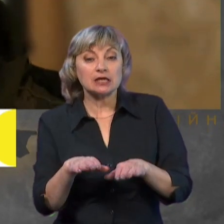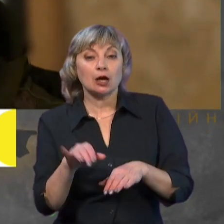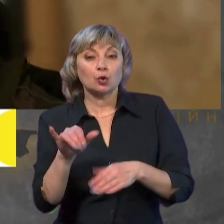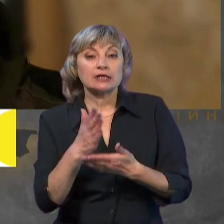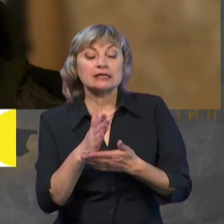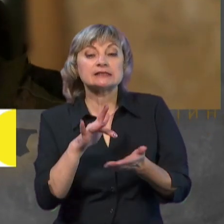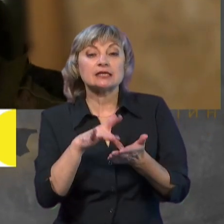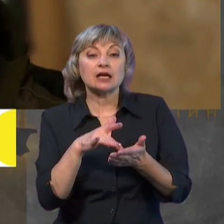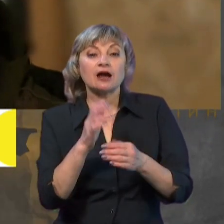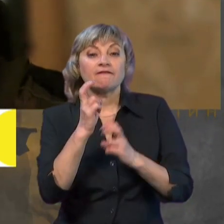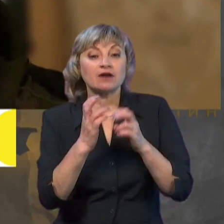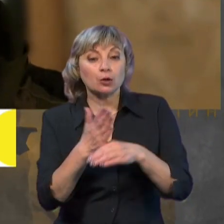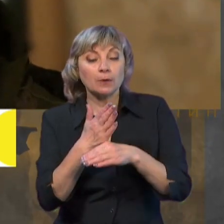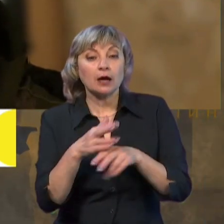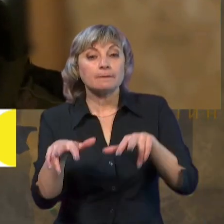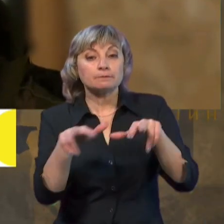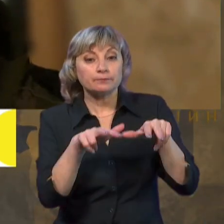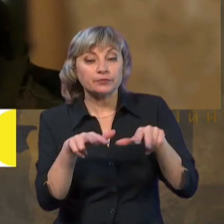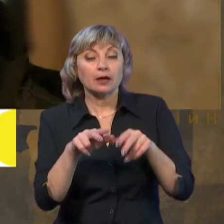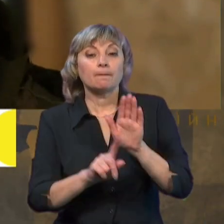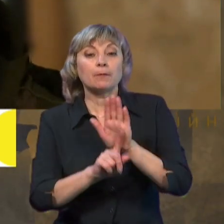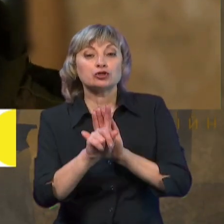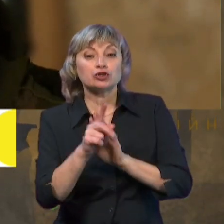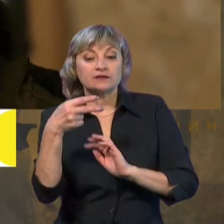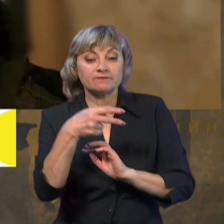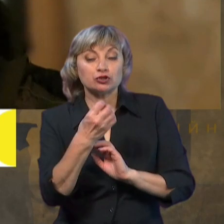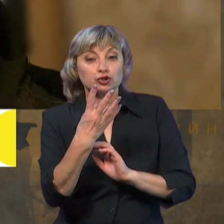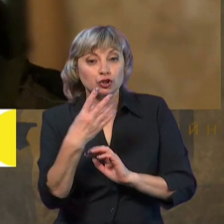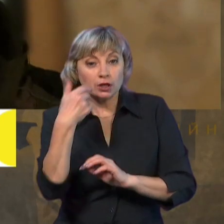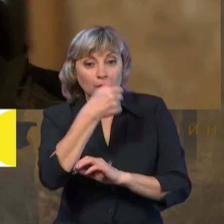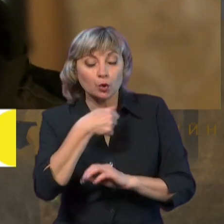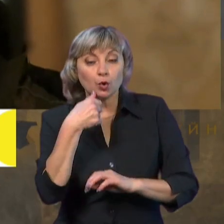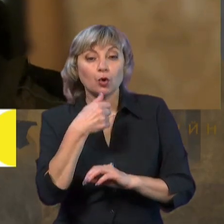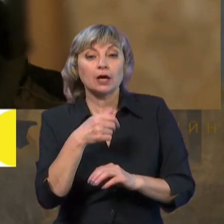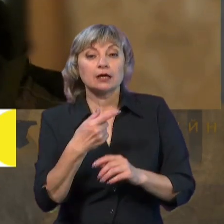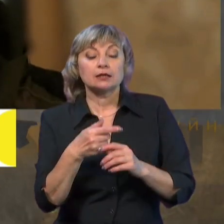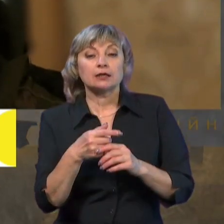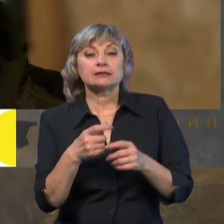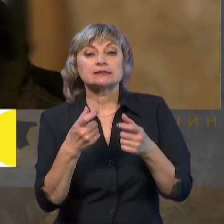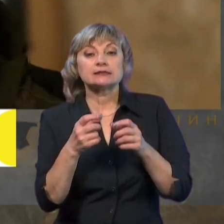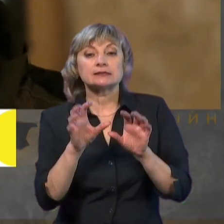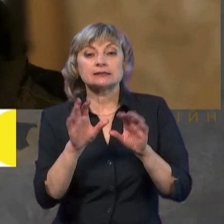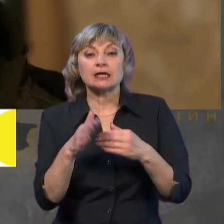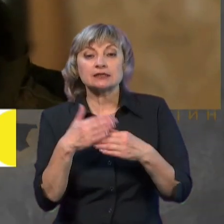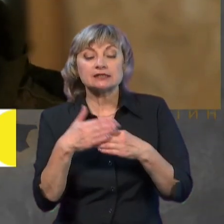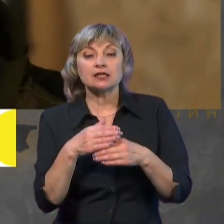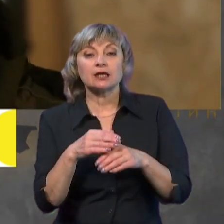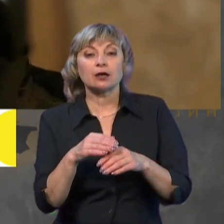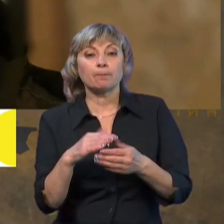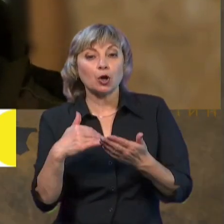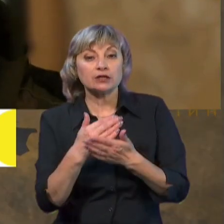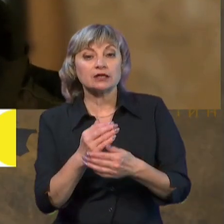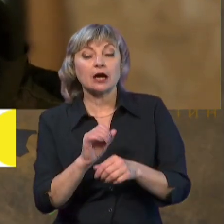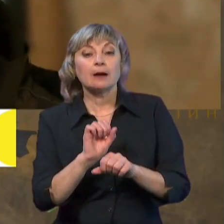централізоване виробництво безпілотних літальних апаратів, починаючи з 2014 року. Санкційна політика дещо призупиняє можливість